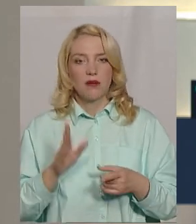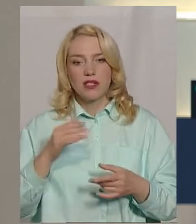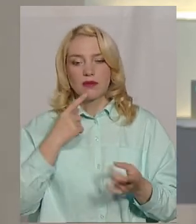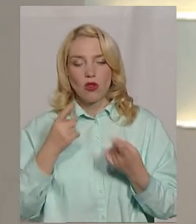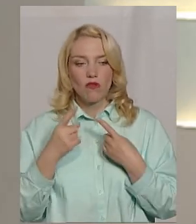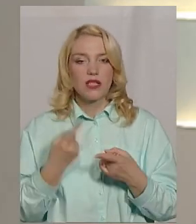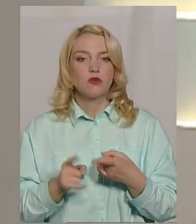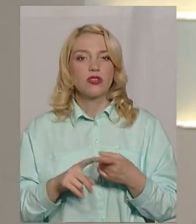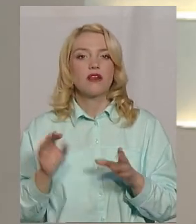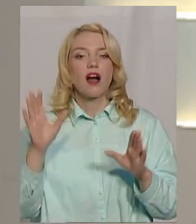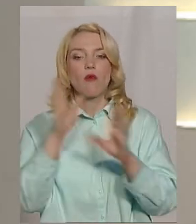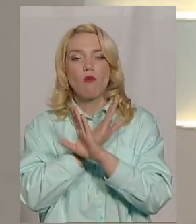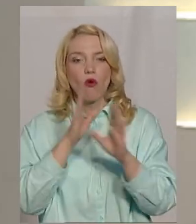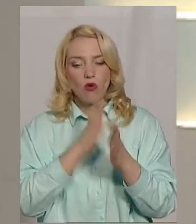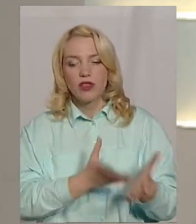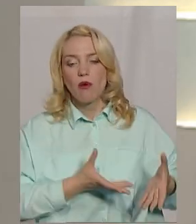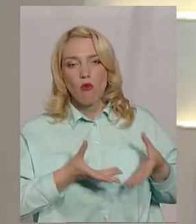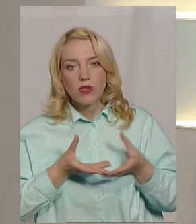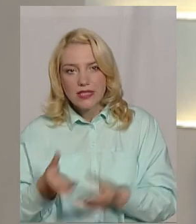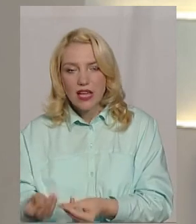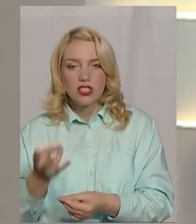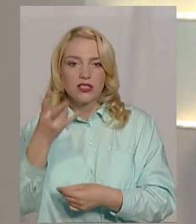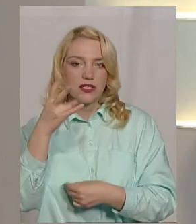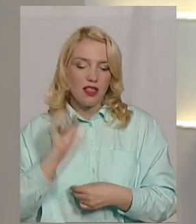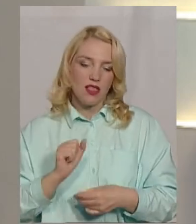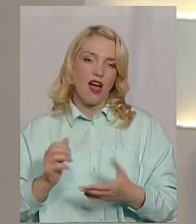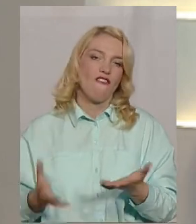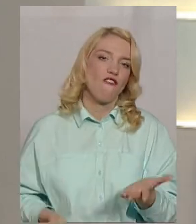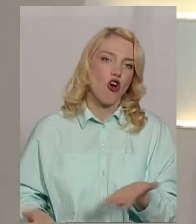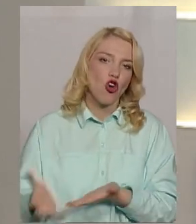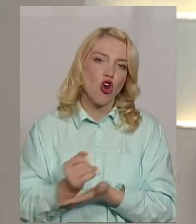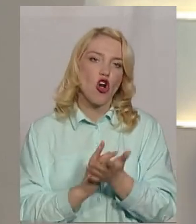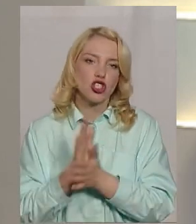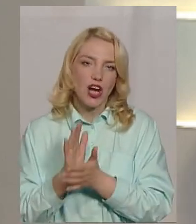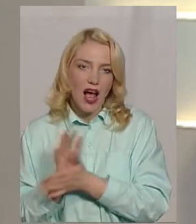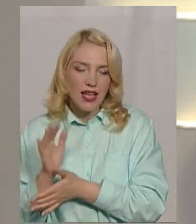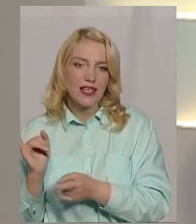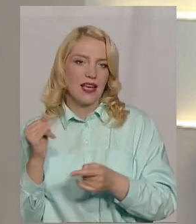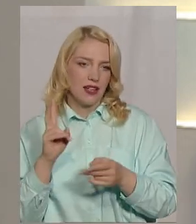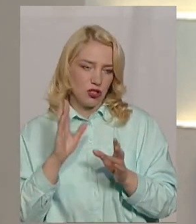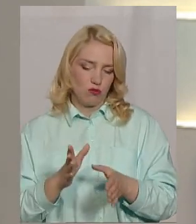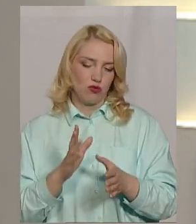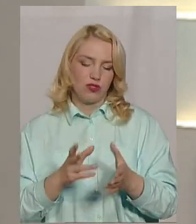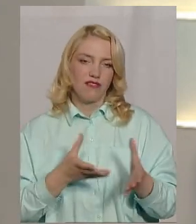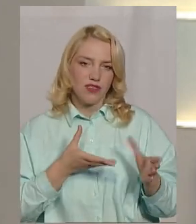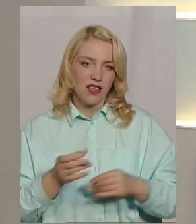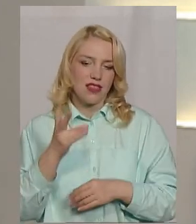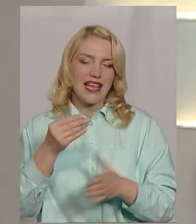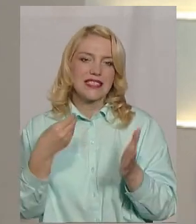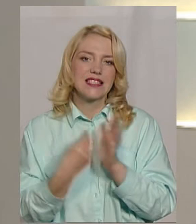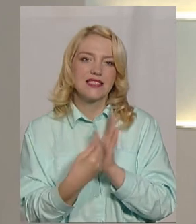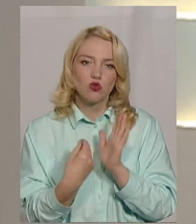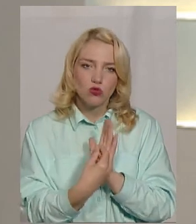спілкувалися про те, як погода позначається на врожаї і вже позначилась, і ще, ймовірно, буде позначатися на ціні